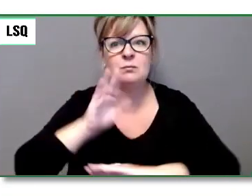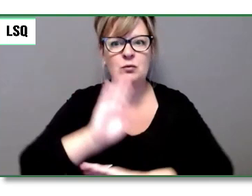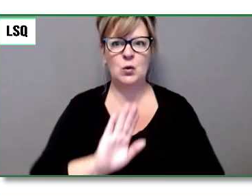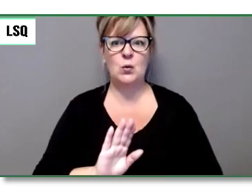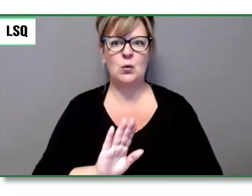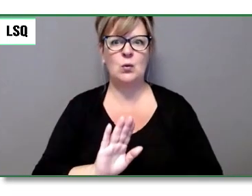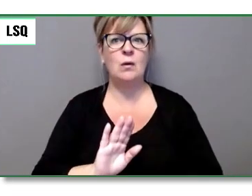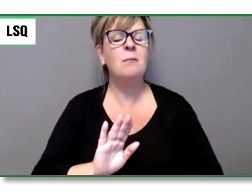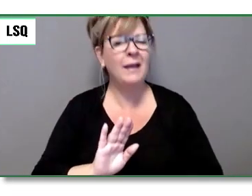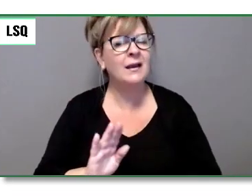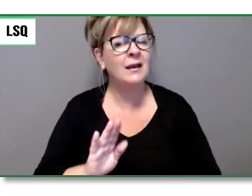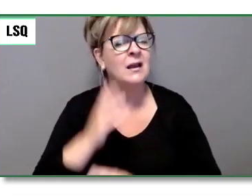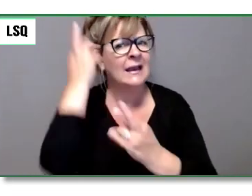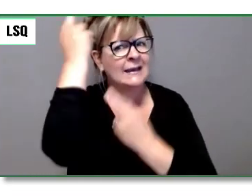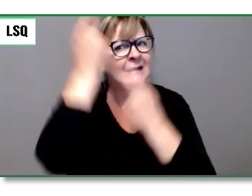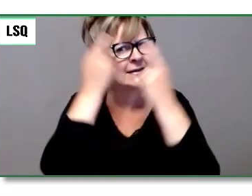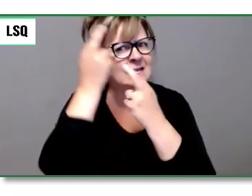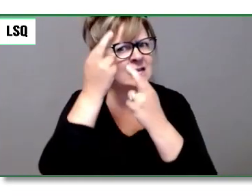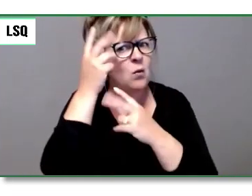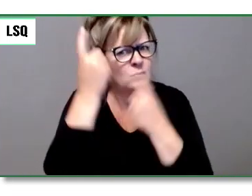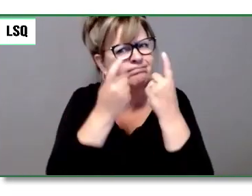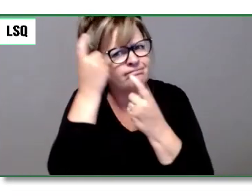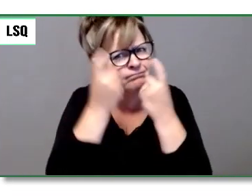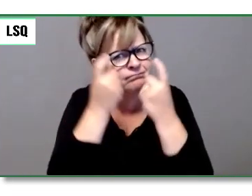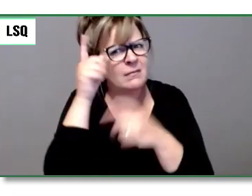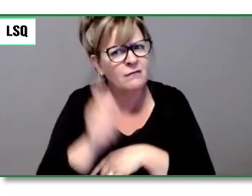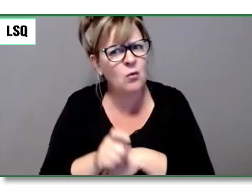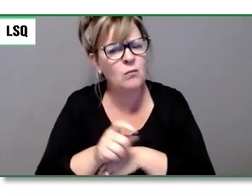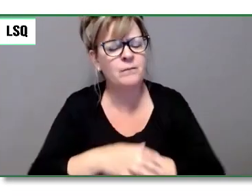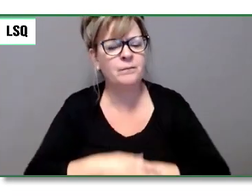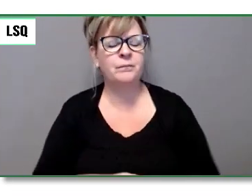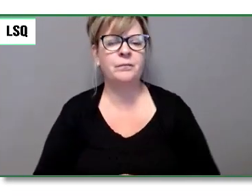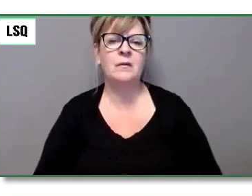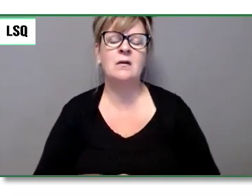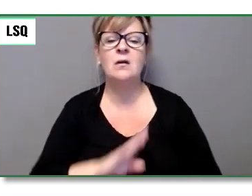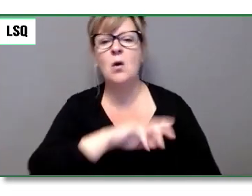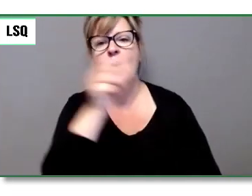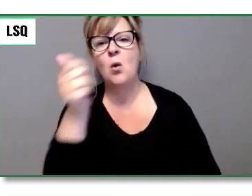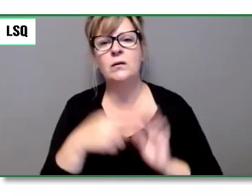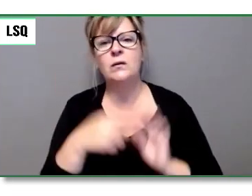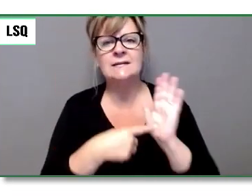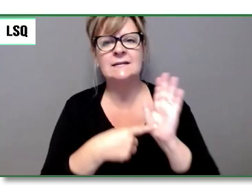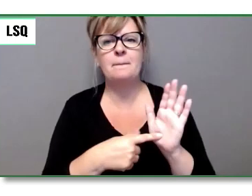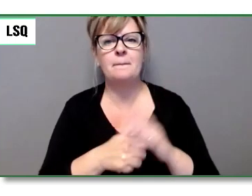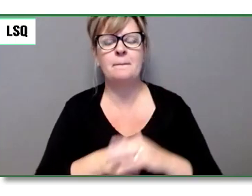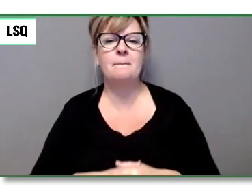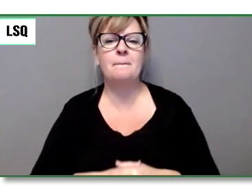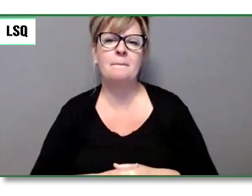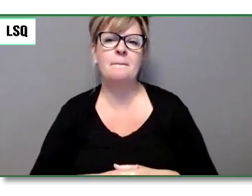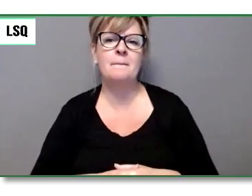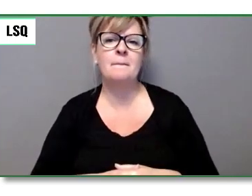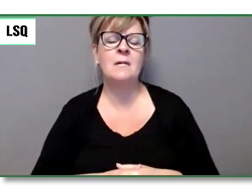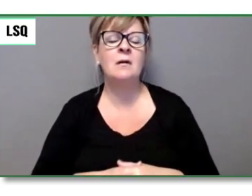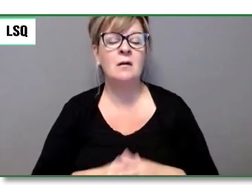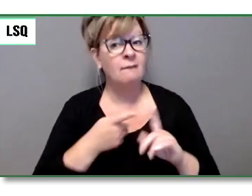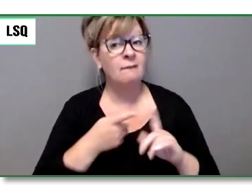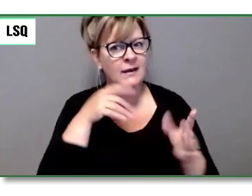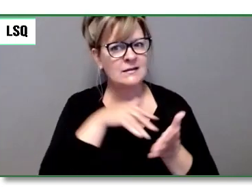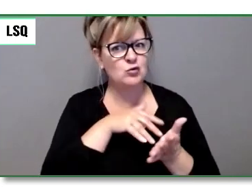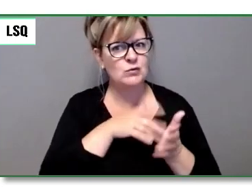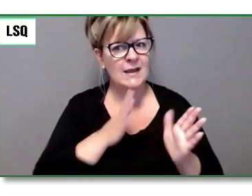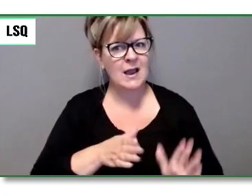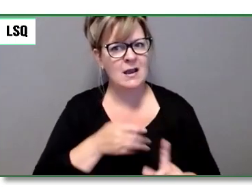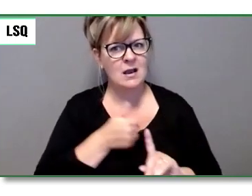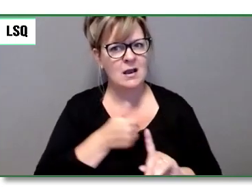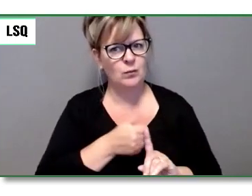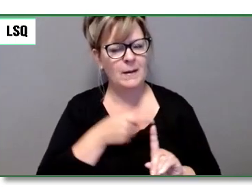'un étudiant qui a décidé d'écrire à Edward Abbey de la